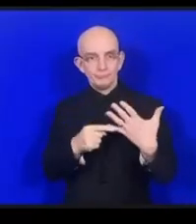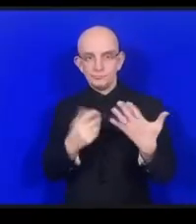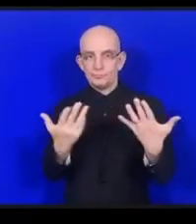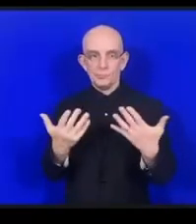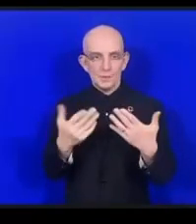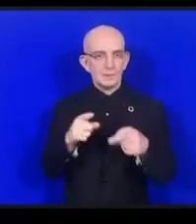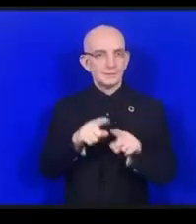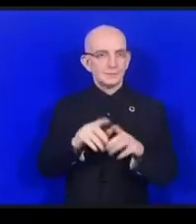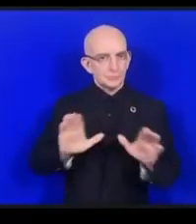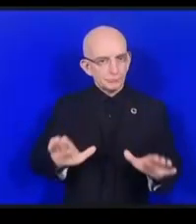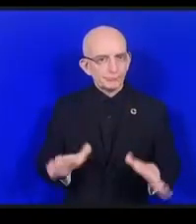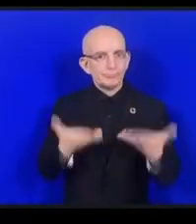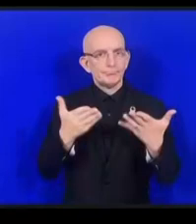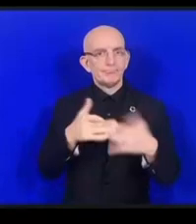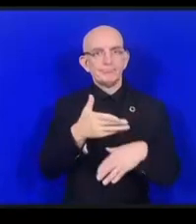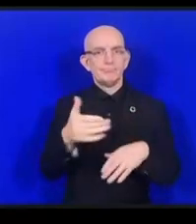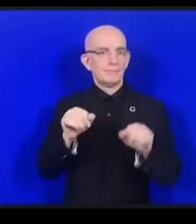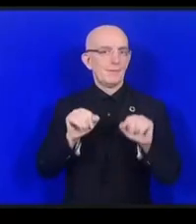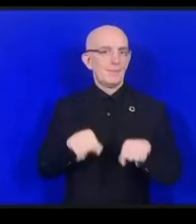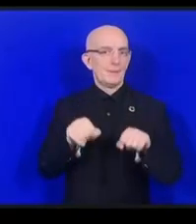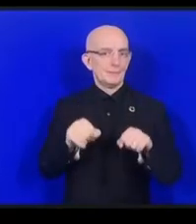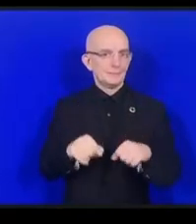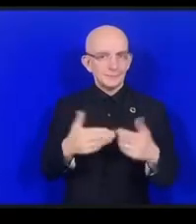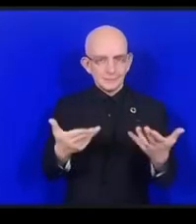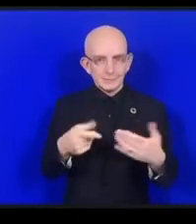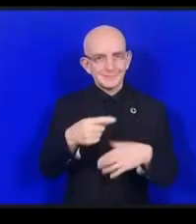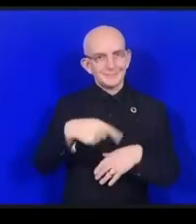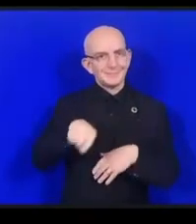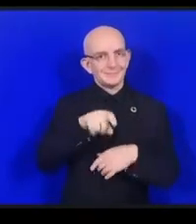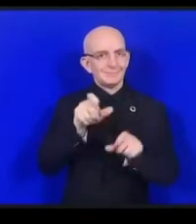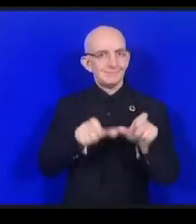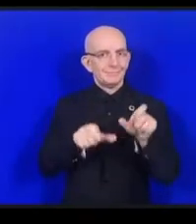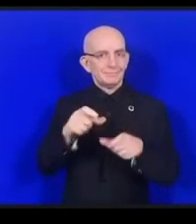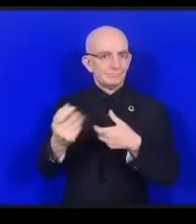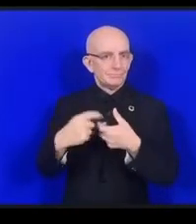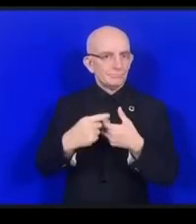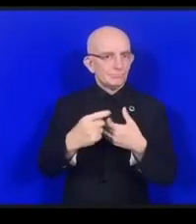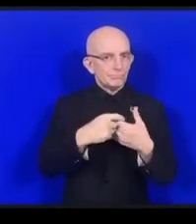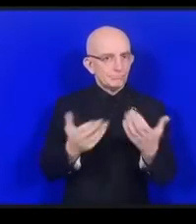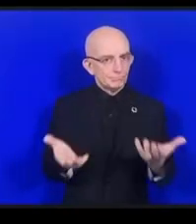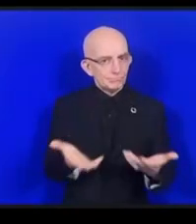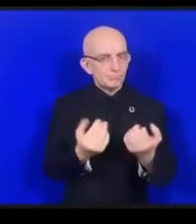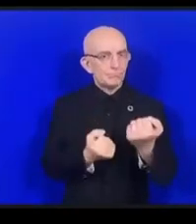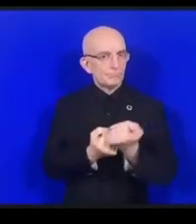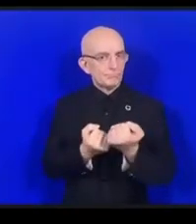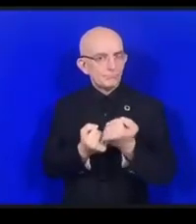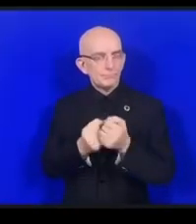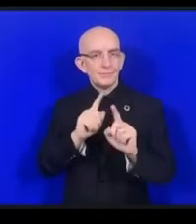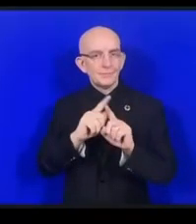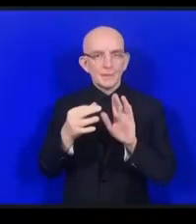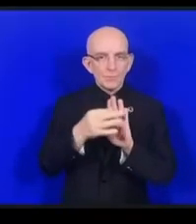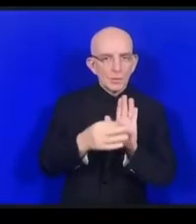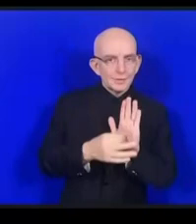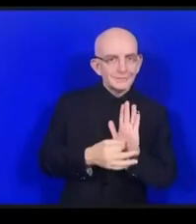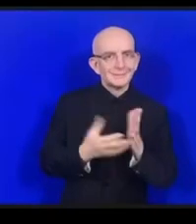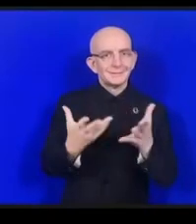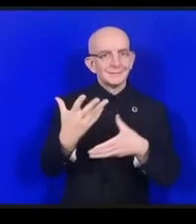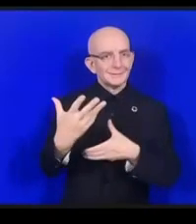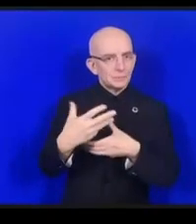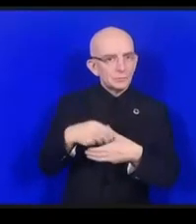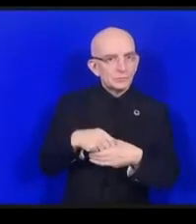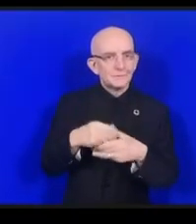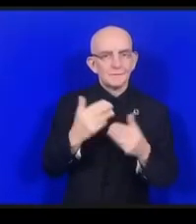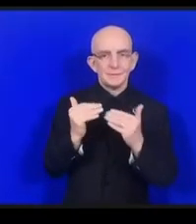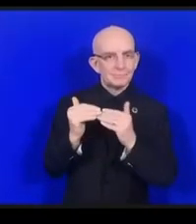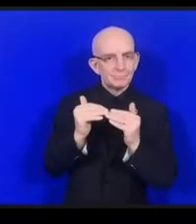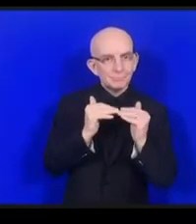の政策そして平等の包摂的なオープンフォーマットの教育